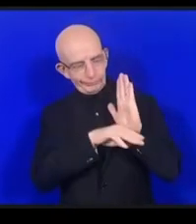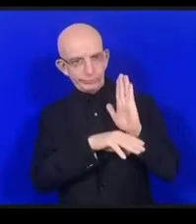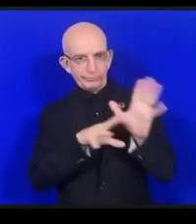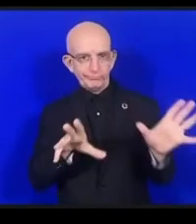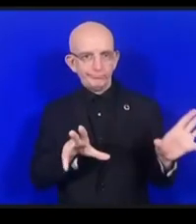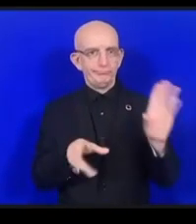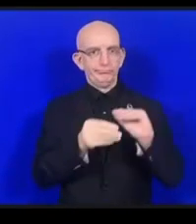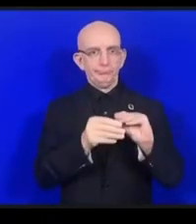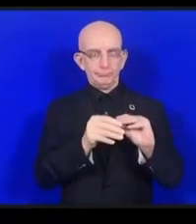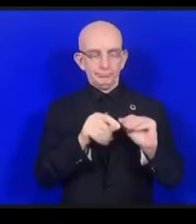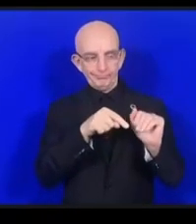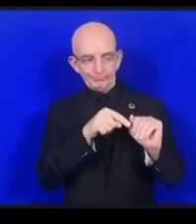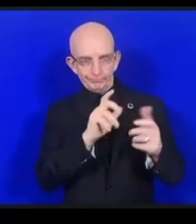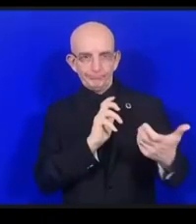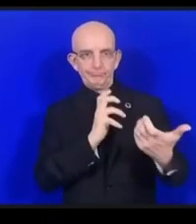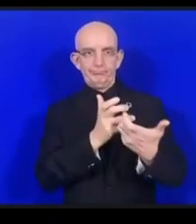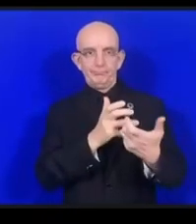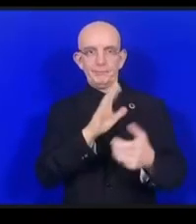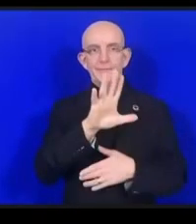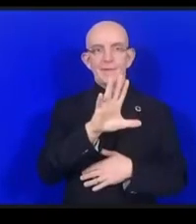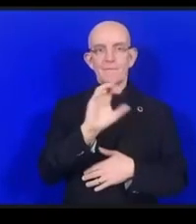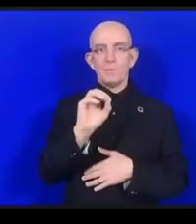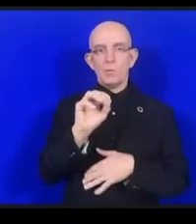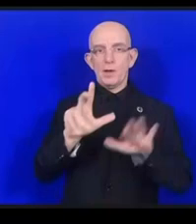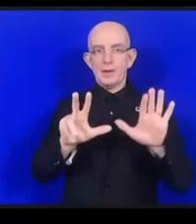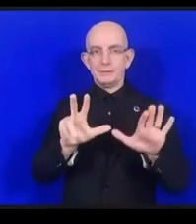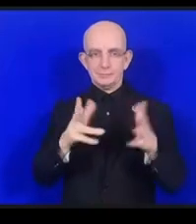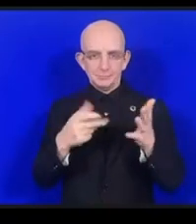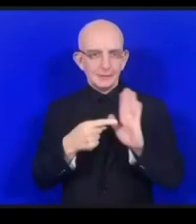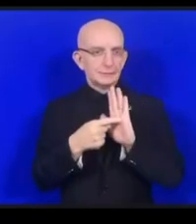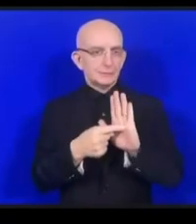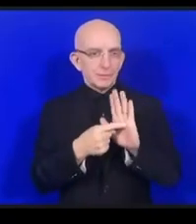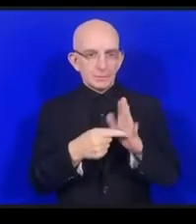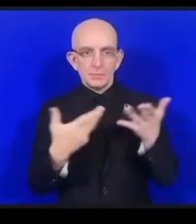員がリゾースを初めて作るという時